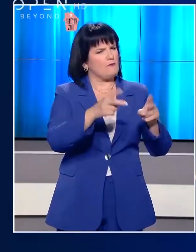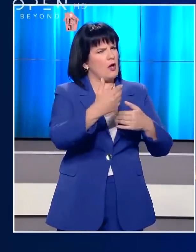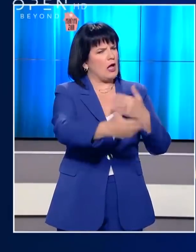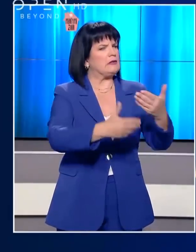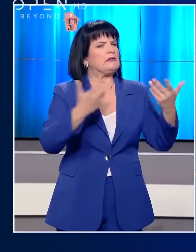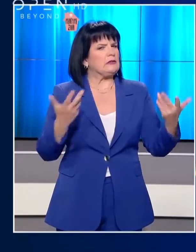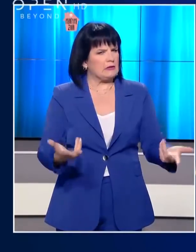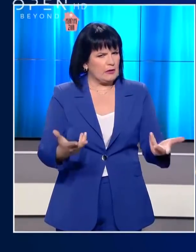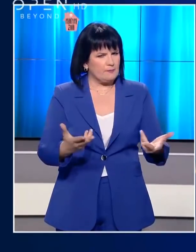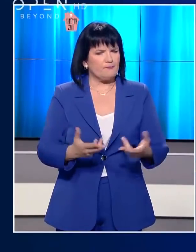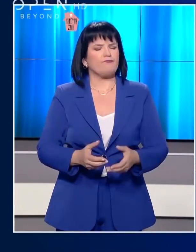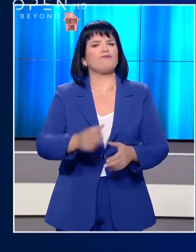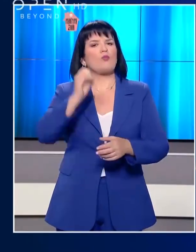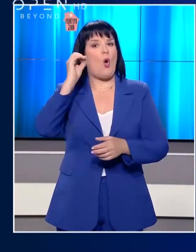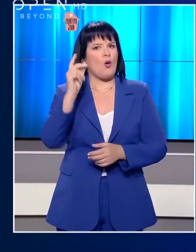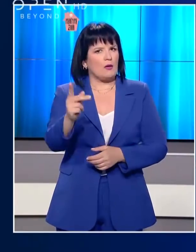Υπότιτλοι